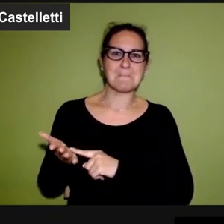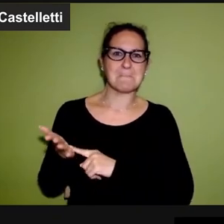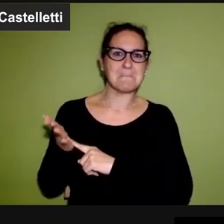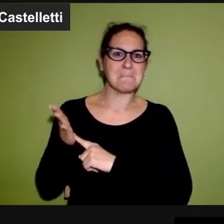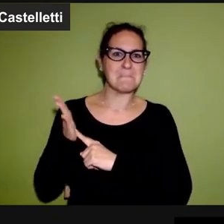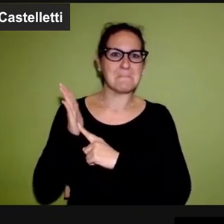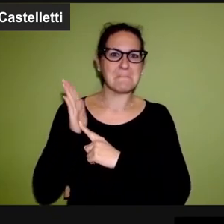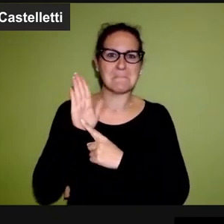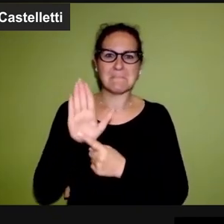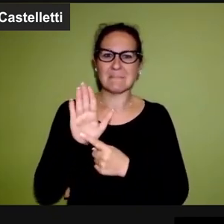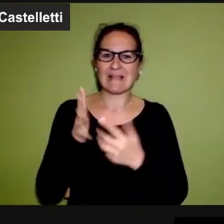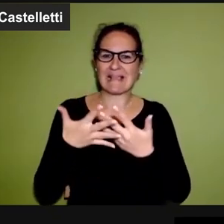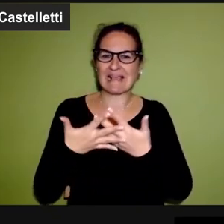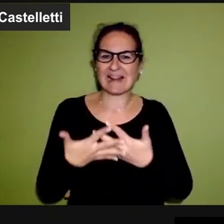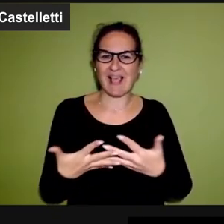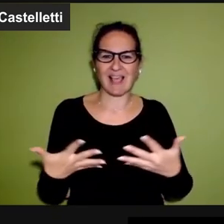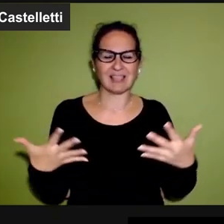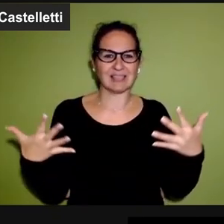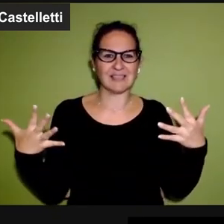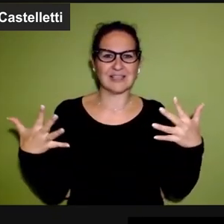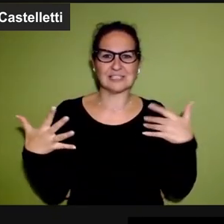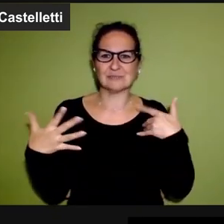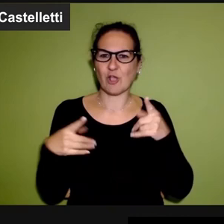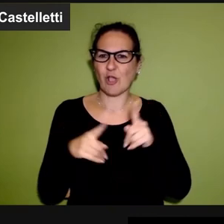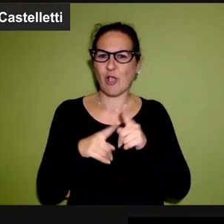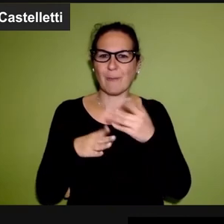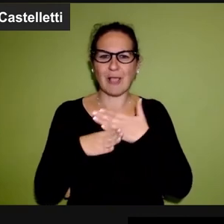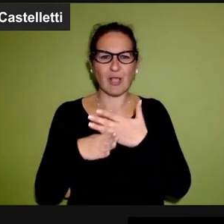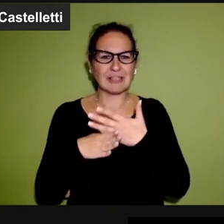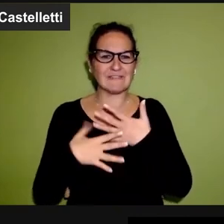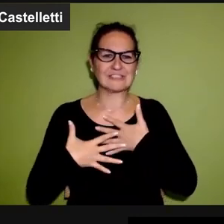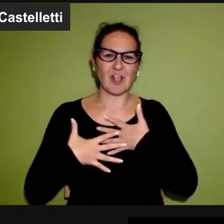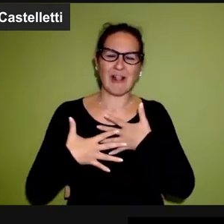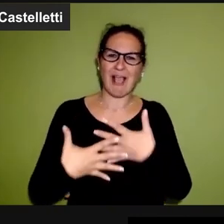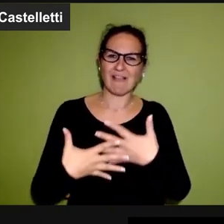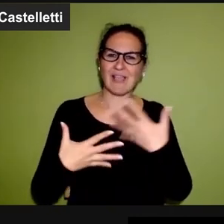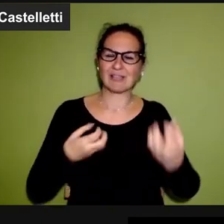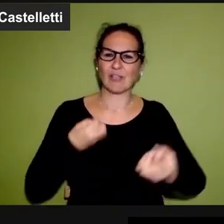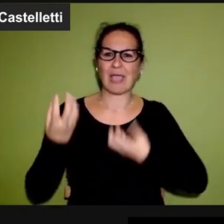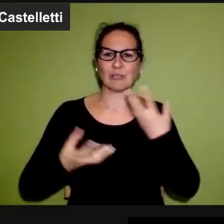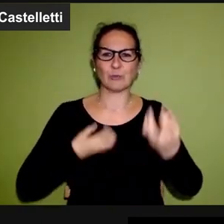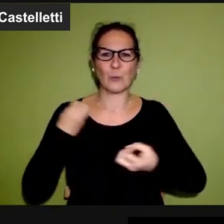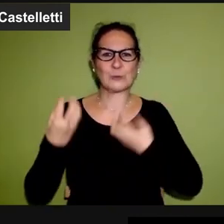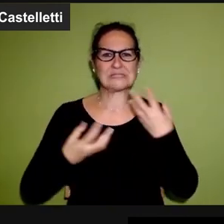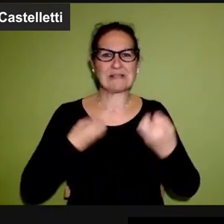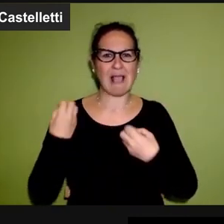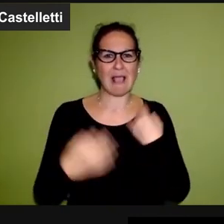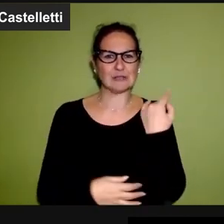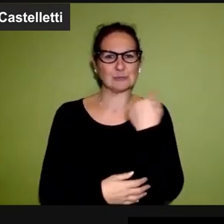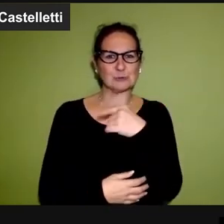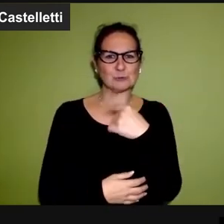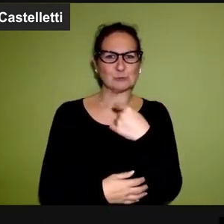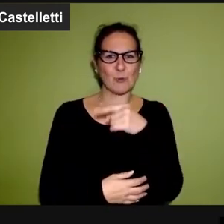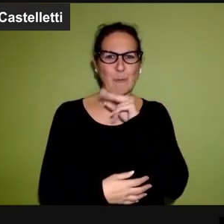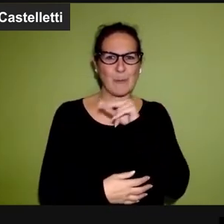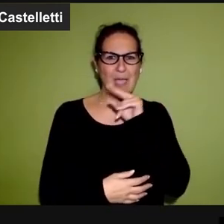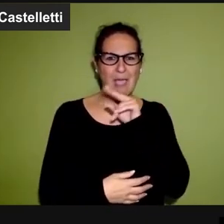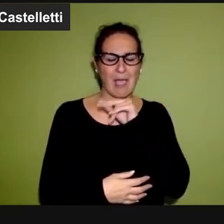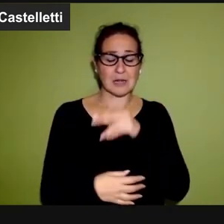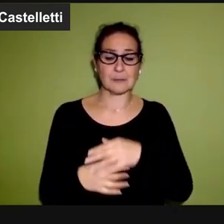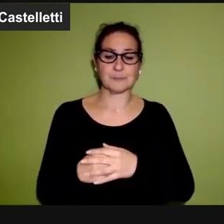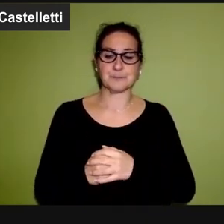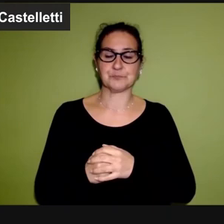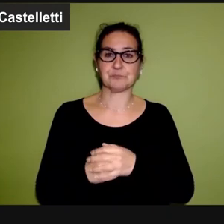gigantesca manifestazione di condivisione, affetto, entusiasmo per le parole del